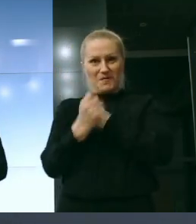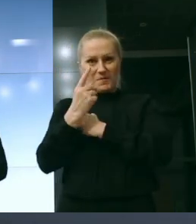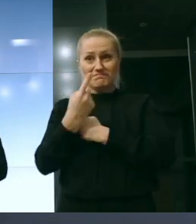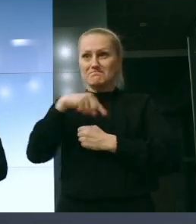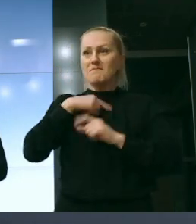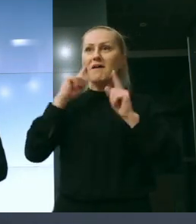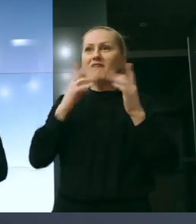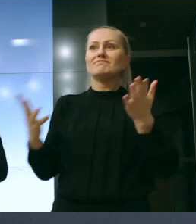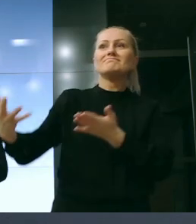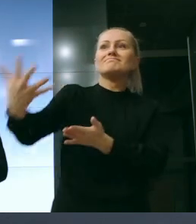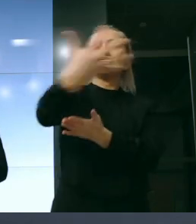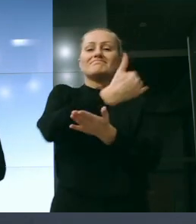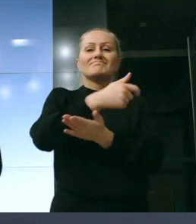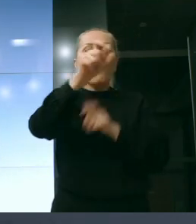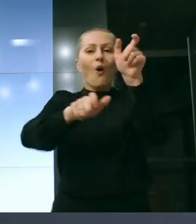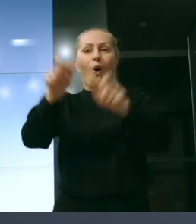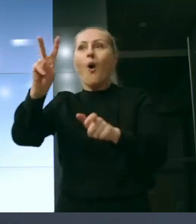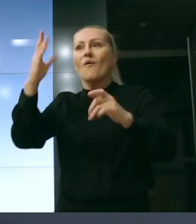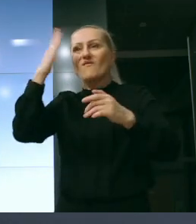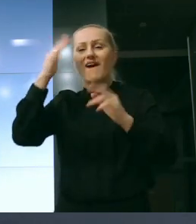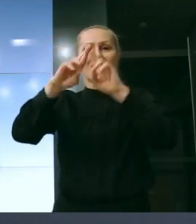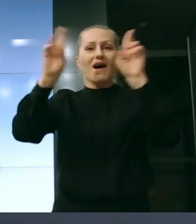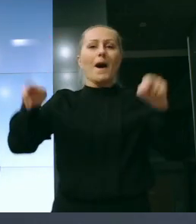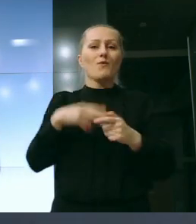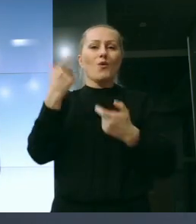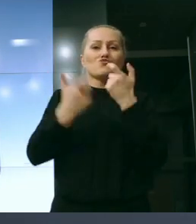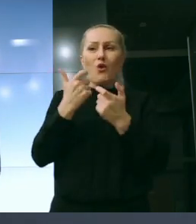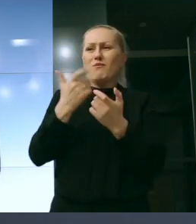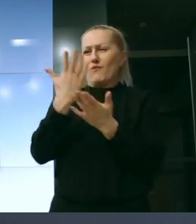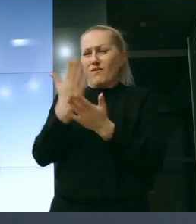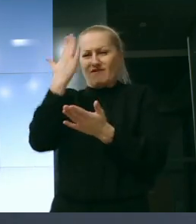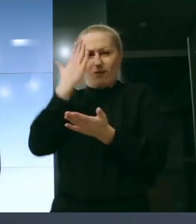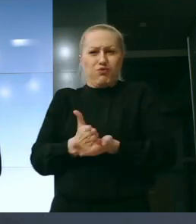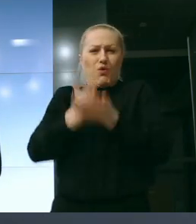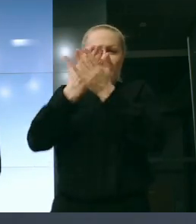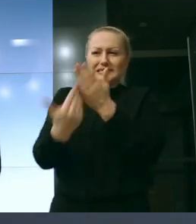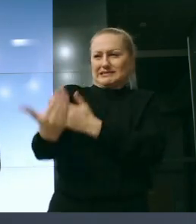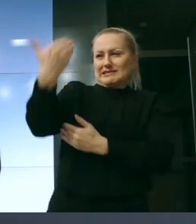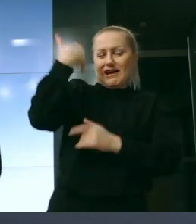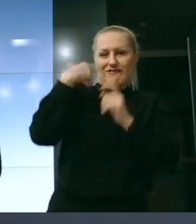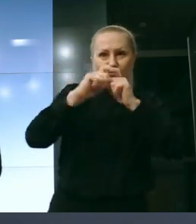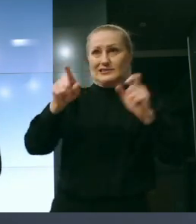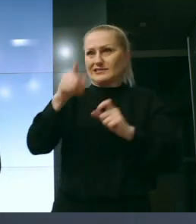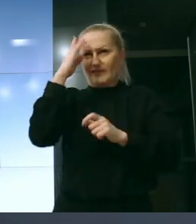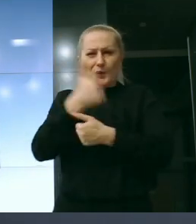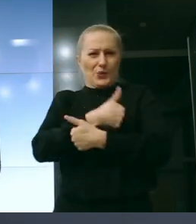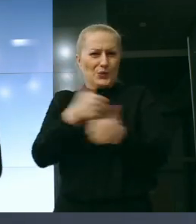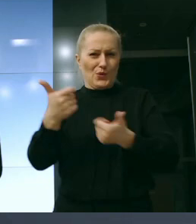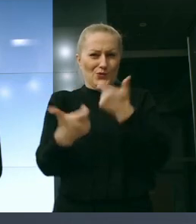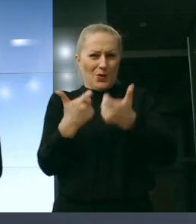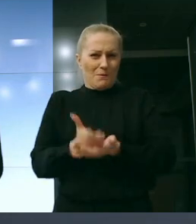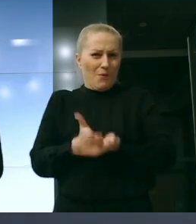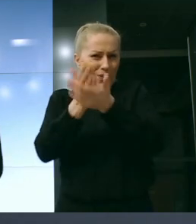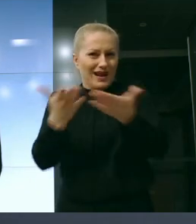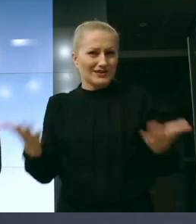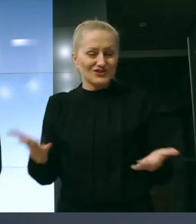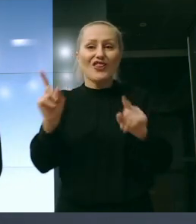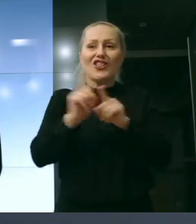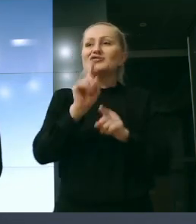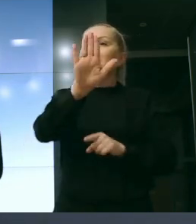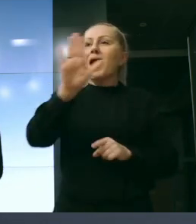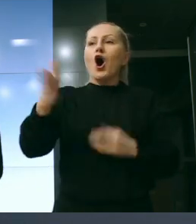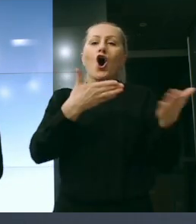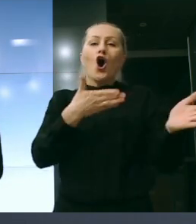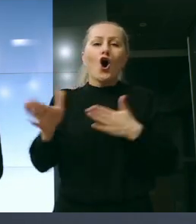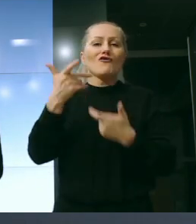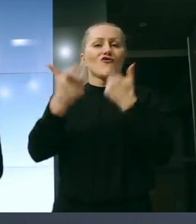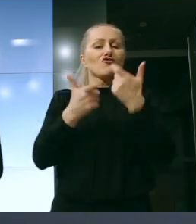z tym wyzwaniem raportowania sobie od dawien dawna próbują poradzić, którzy sobie z nim doskonale radzą i którzy są też gotowi na to, żeby się